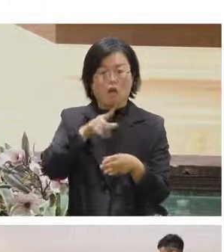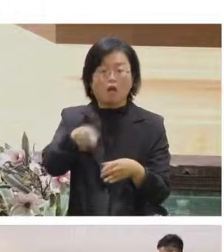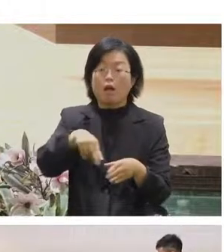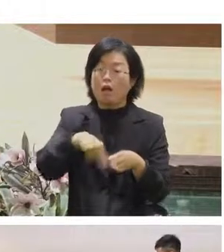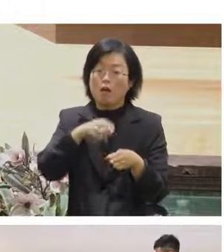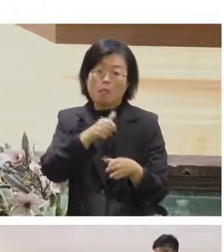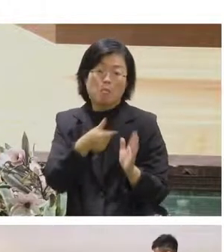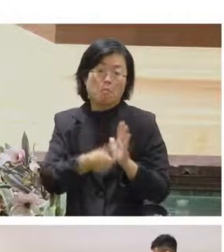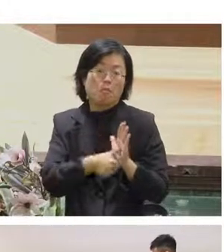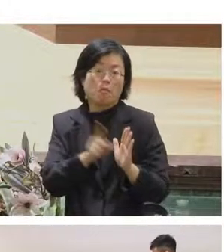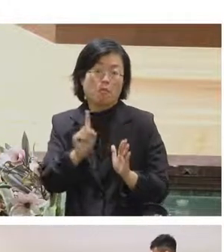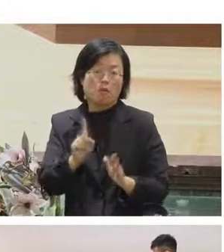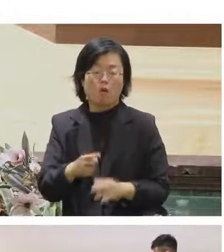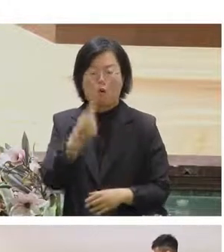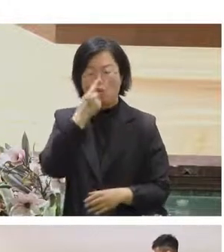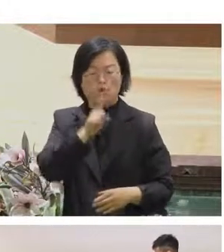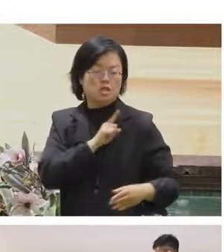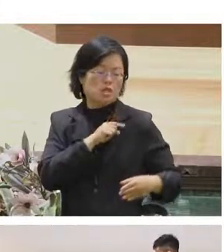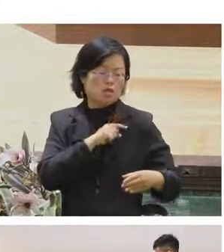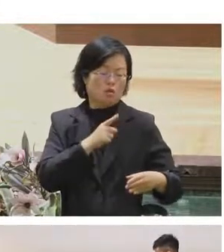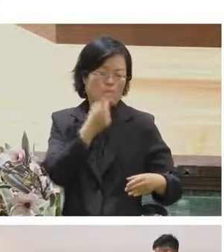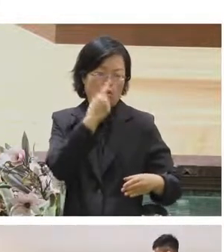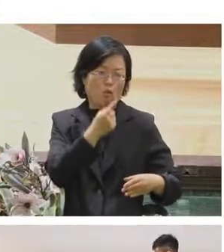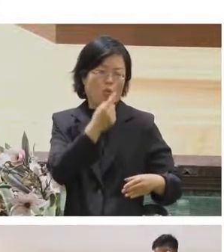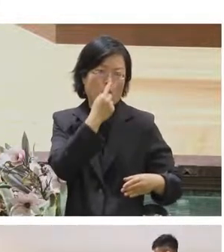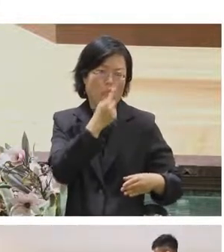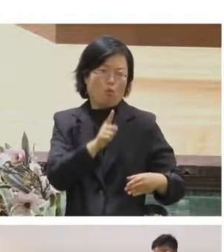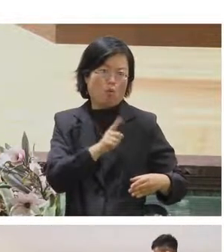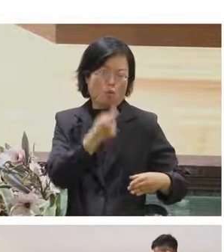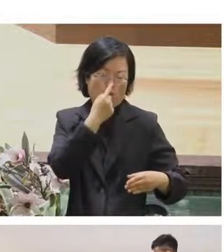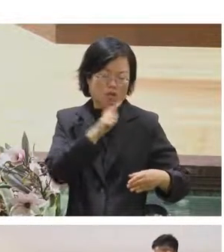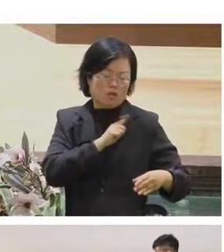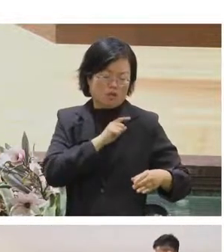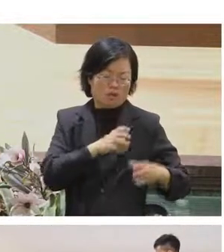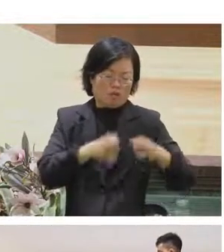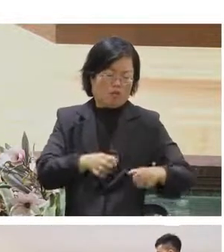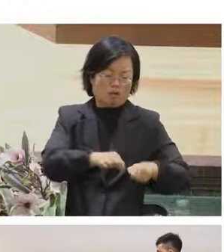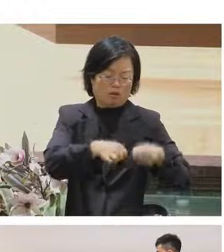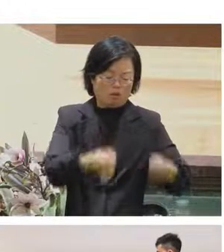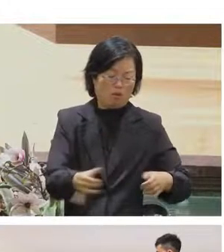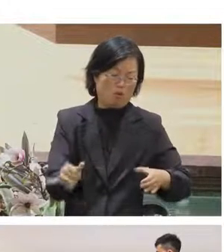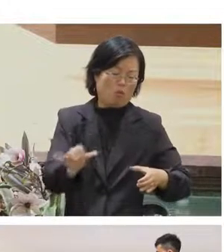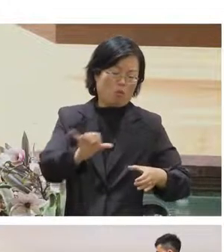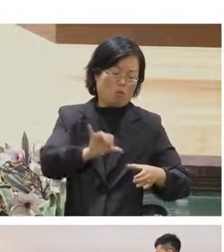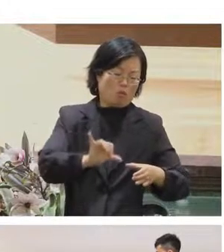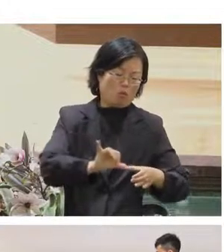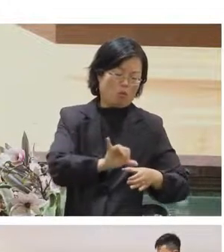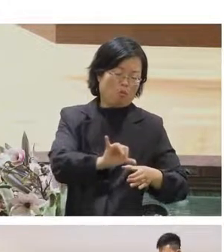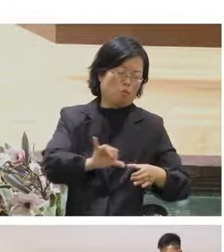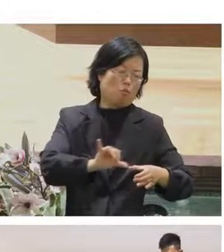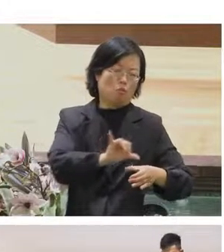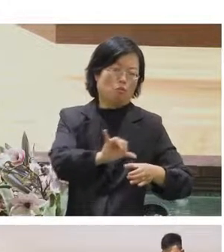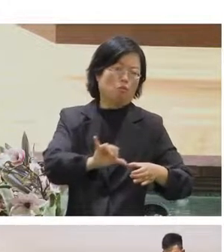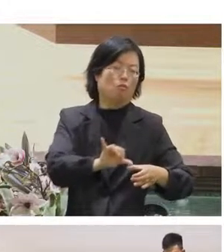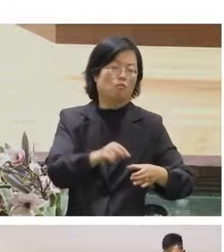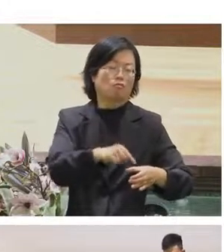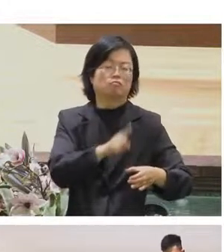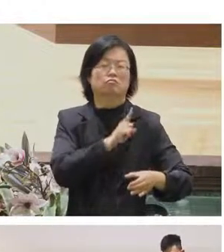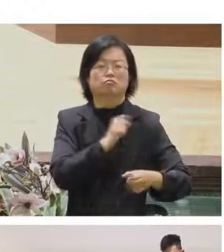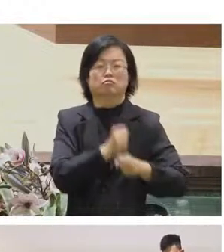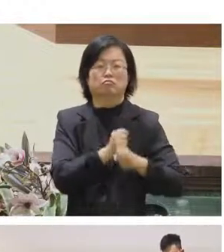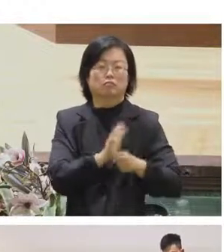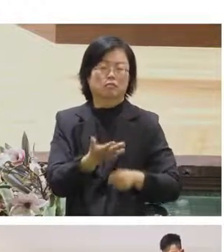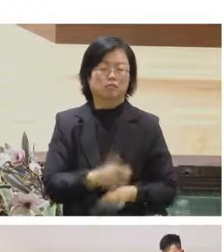咖啡你可以形容一下嗎就是自己泡然後去買沖那個濾泡濾掛的那個你是會自己用濾掛泡咖啡的人對OK